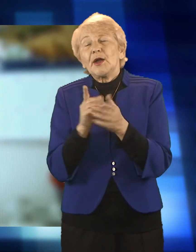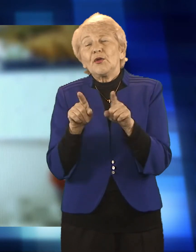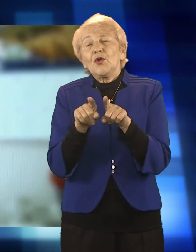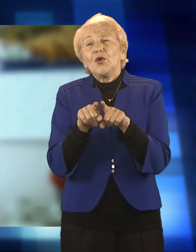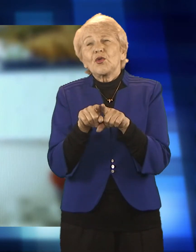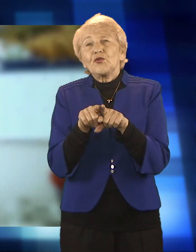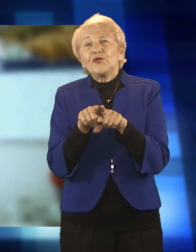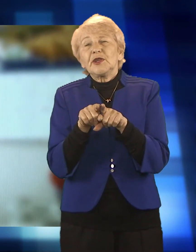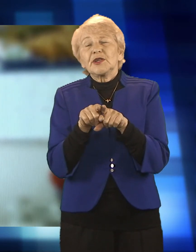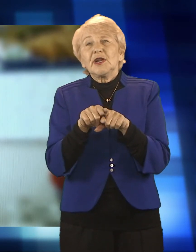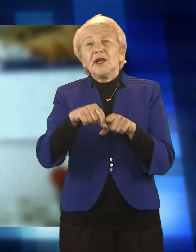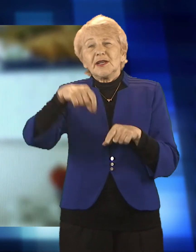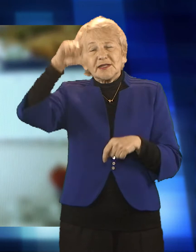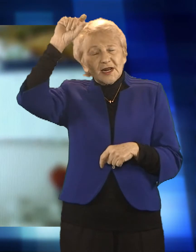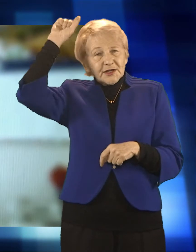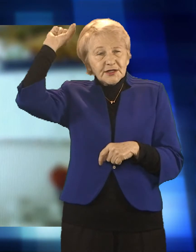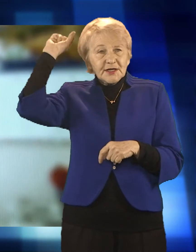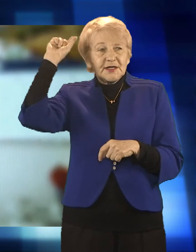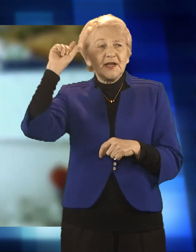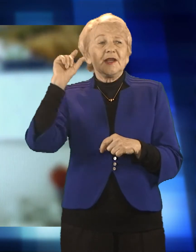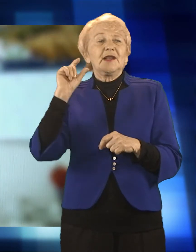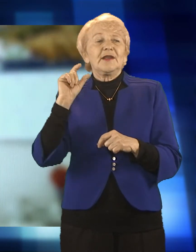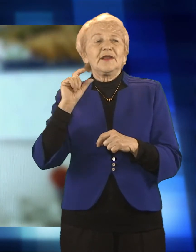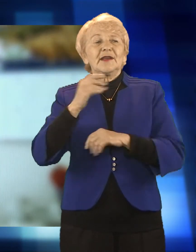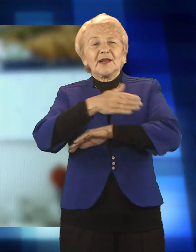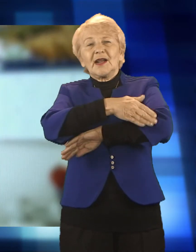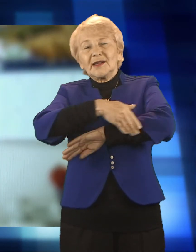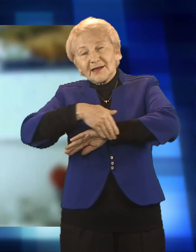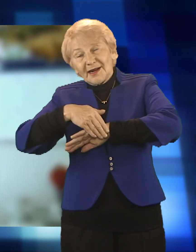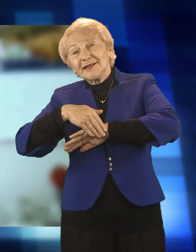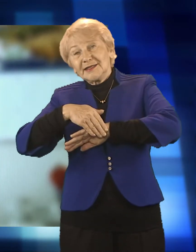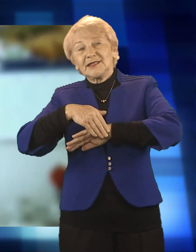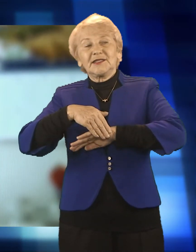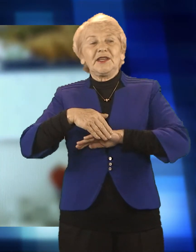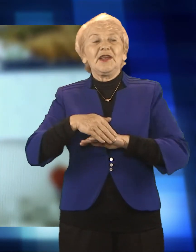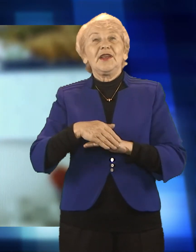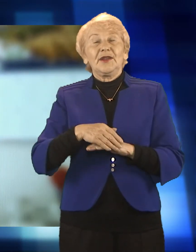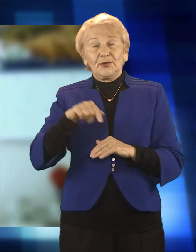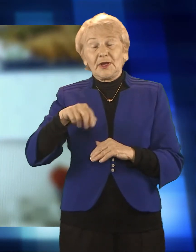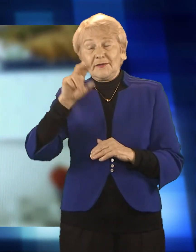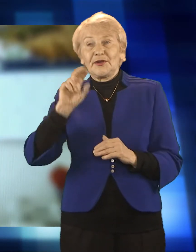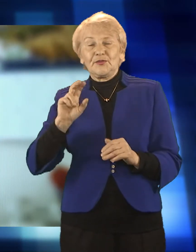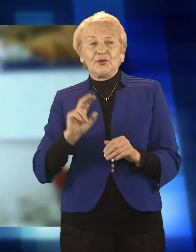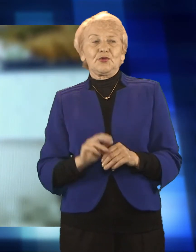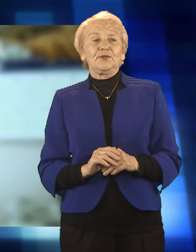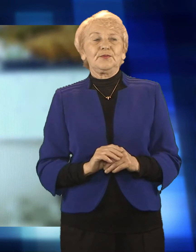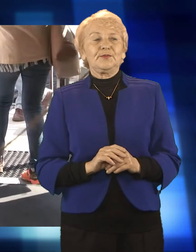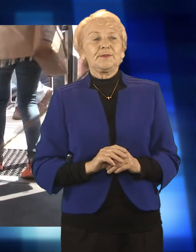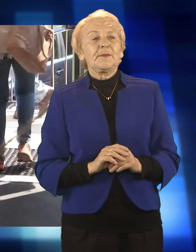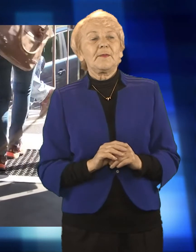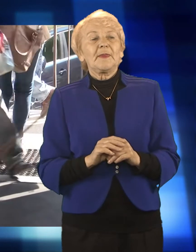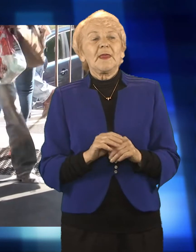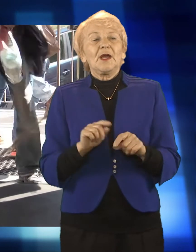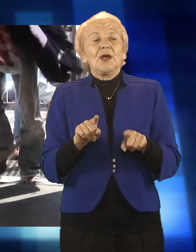dostarczane do tej osoby przy pomocy służb mundurowych, na przykład Straży Państwowej z Raciborza.